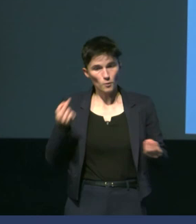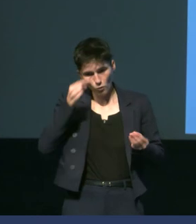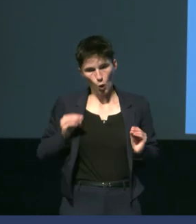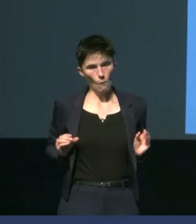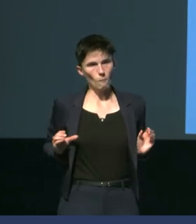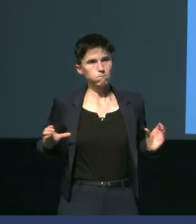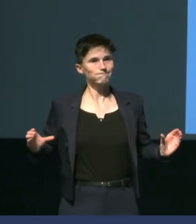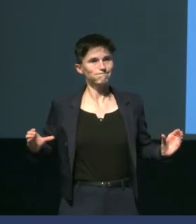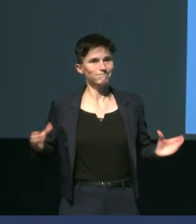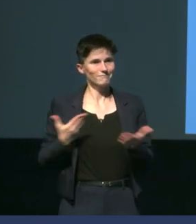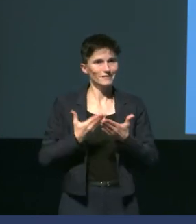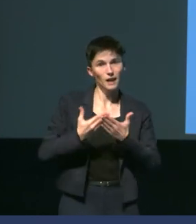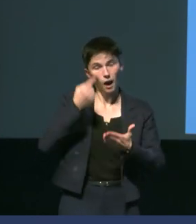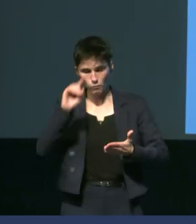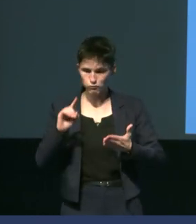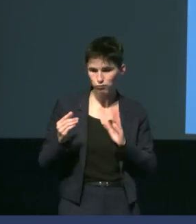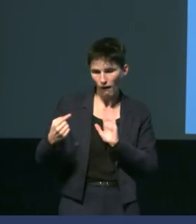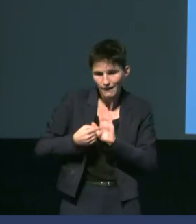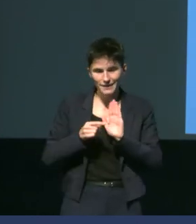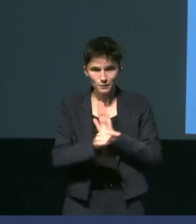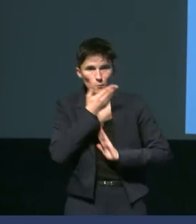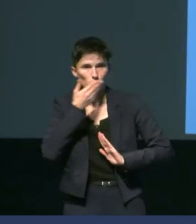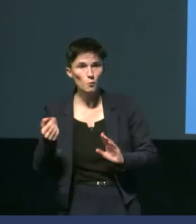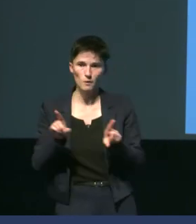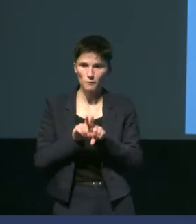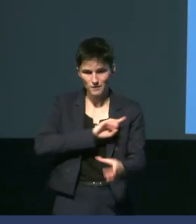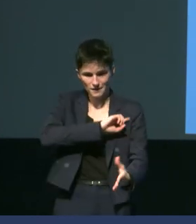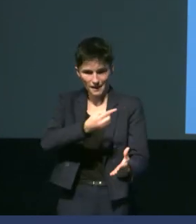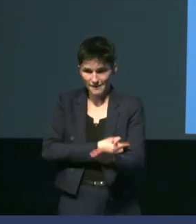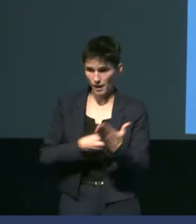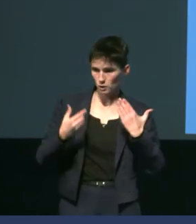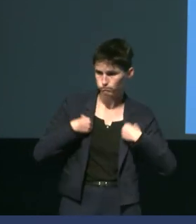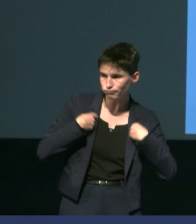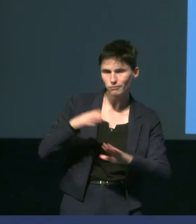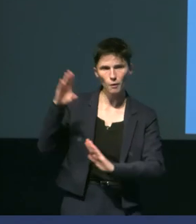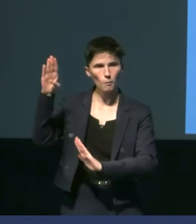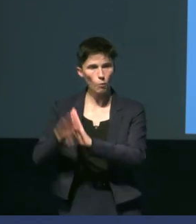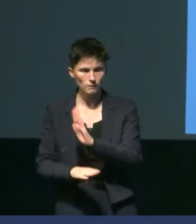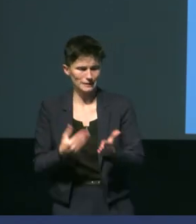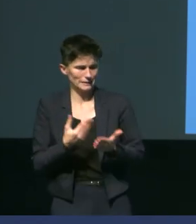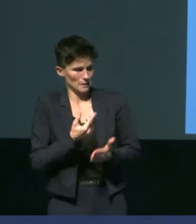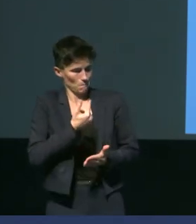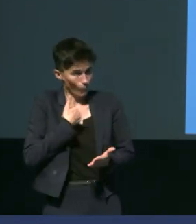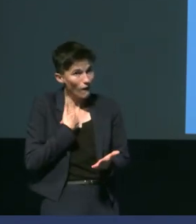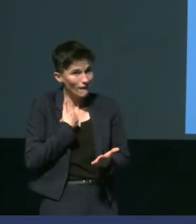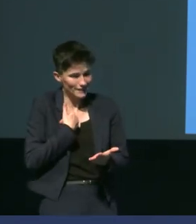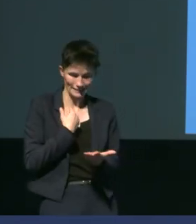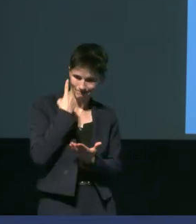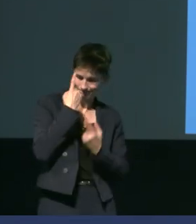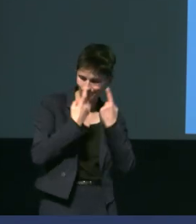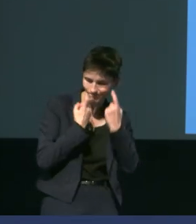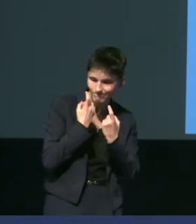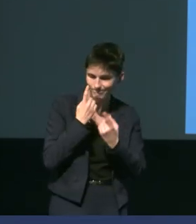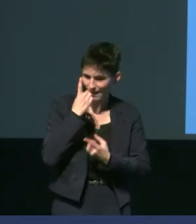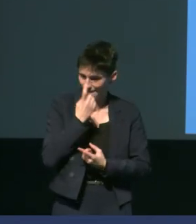périphérique et ainsi être mieux isolé et dépenser moins d'énergie ça c'est justement la question que je me suis posée durant ma thèse